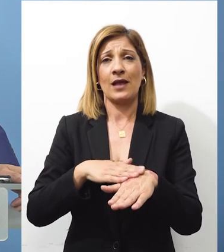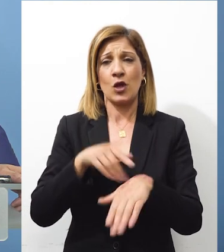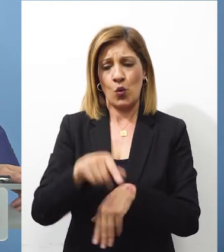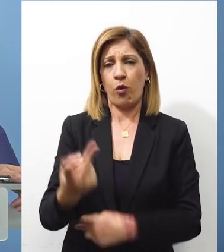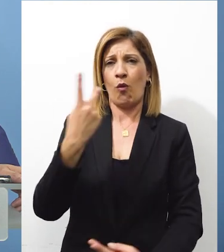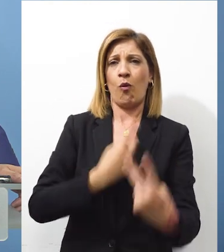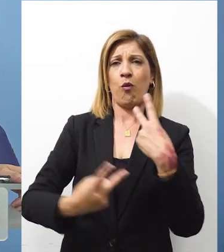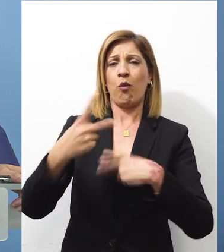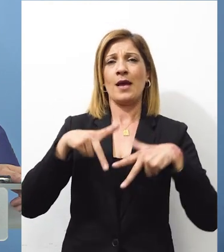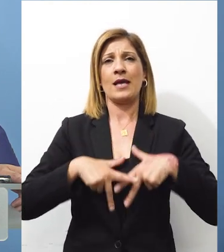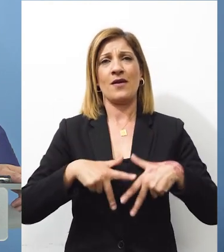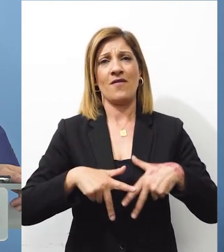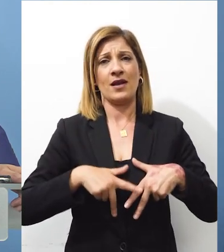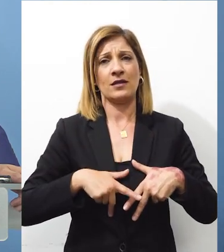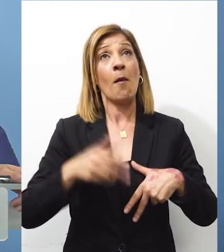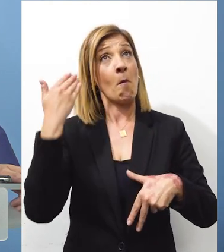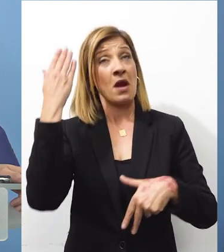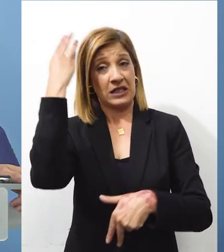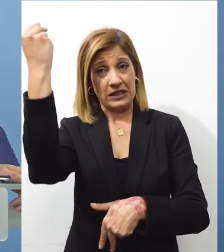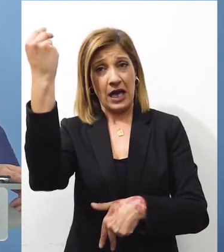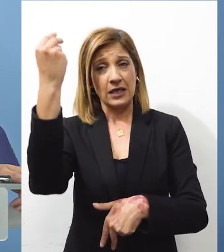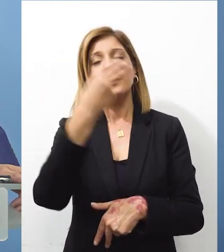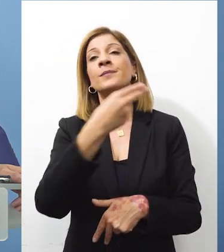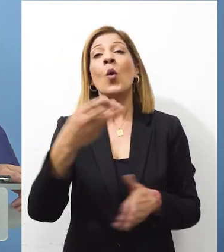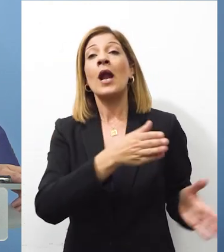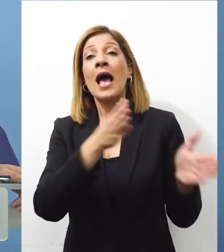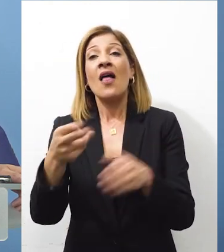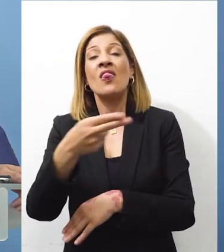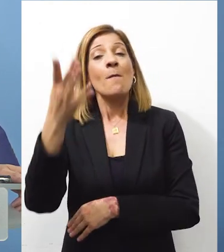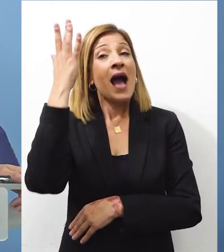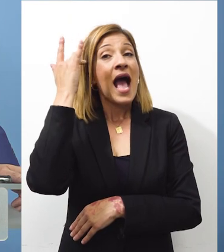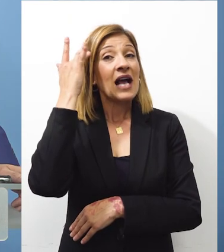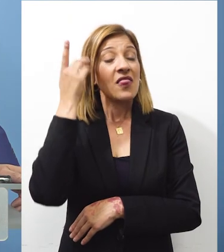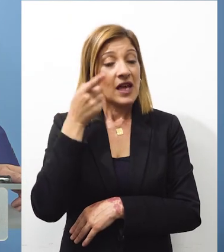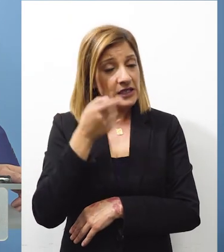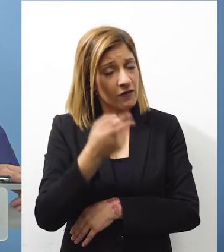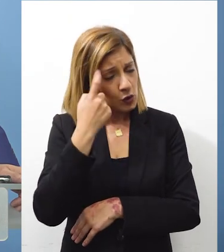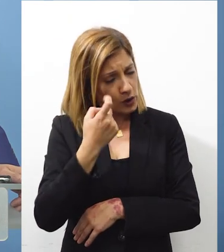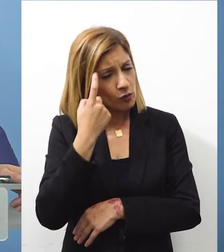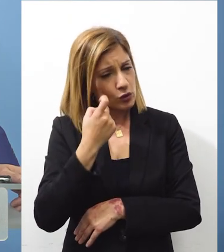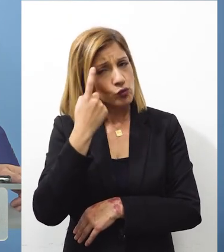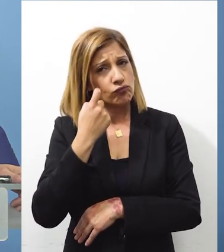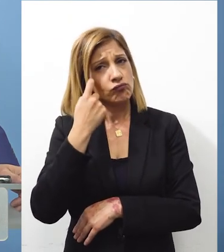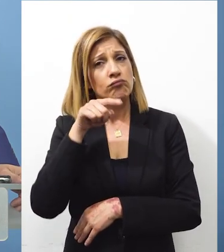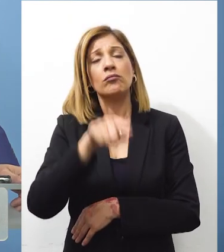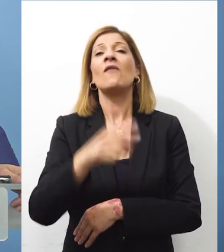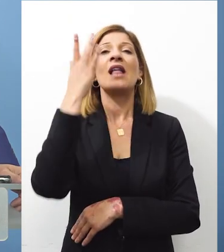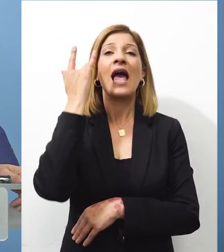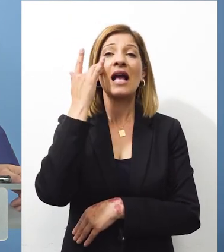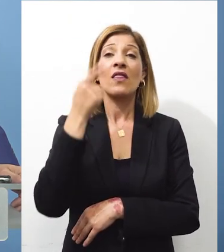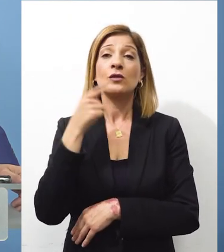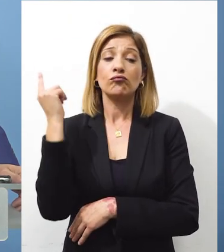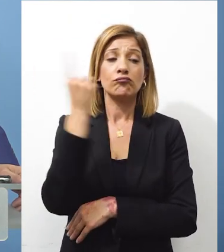αυτοκριτική και για τα ίδια τα λάθη και τις παραλήψεις του ΑΚΕΛ όσον αφορά την έκθεση στην οποία αναφέρεστε είναι πολύ γνωστό ότι αυτή η έκθεση έγινε